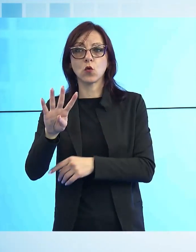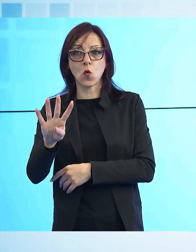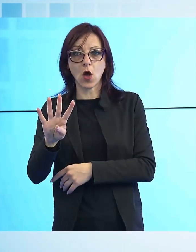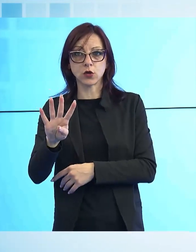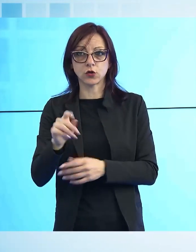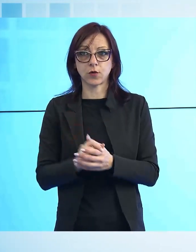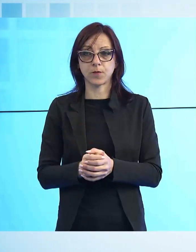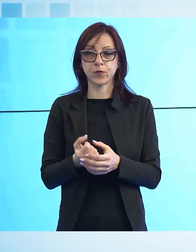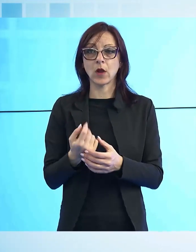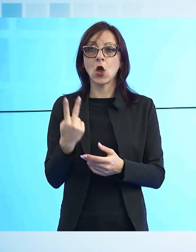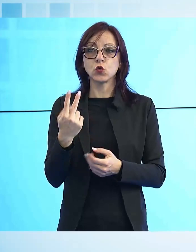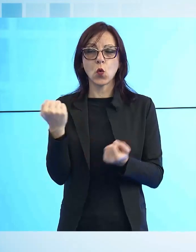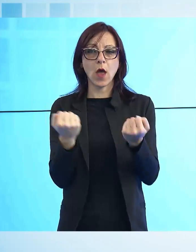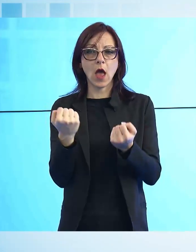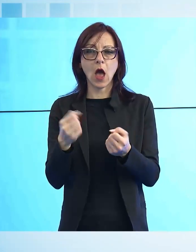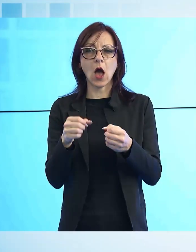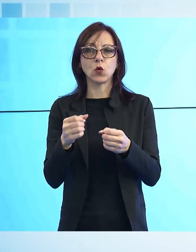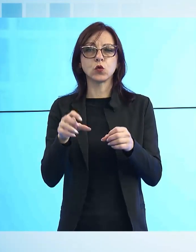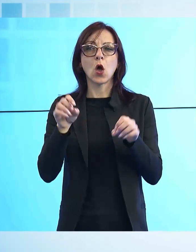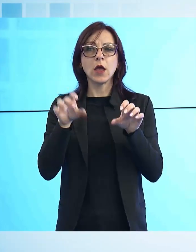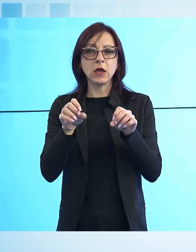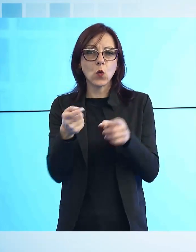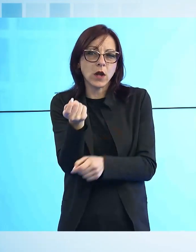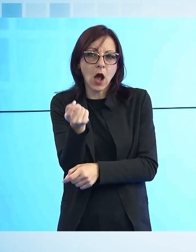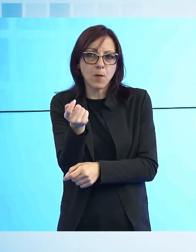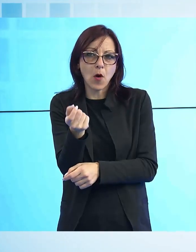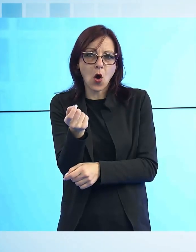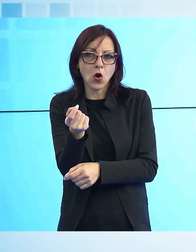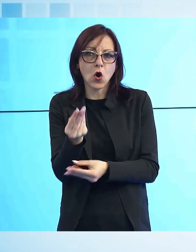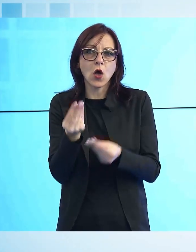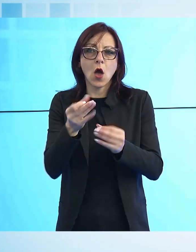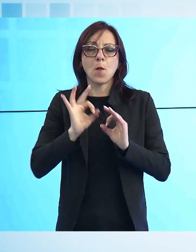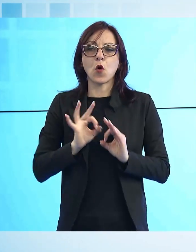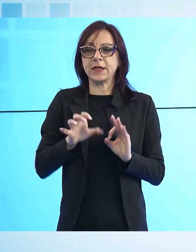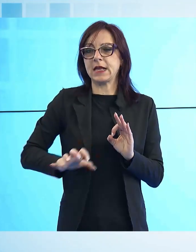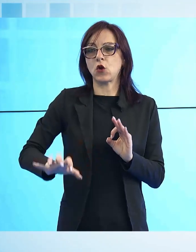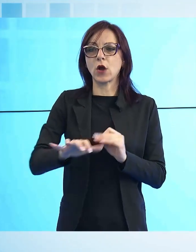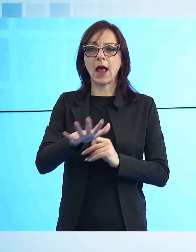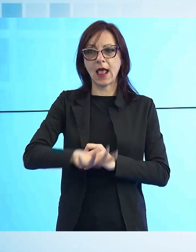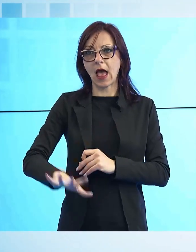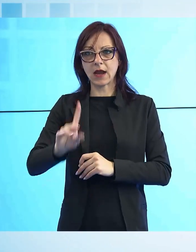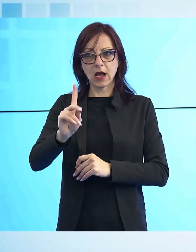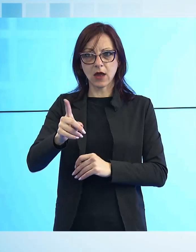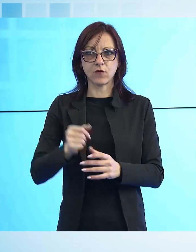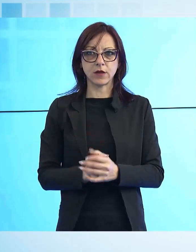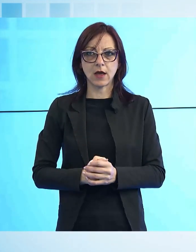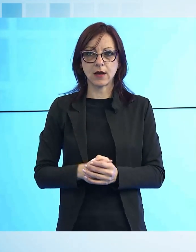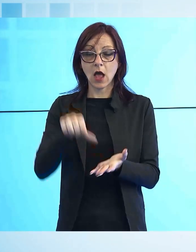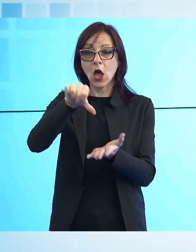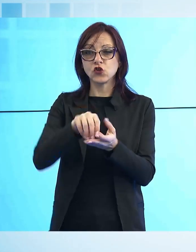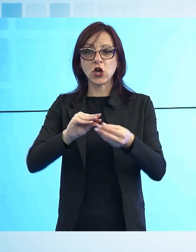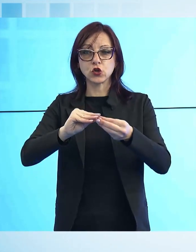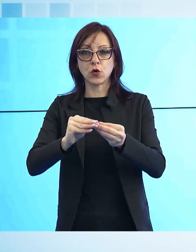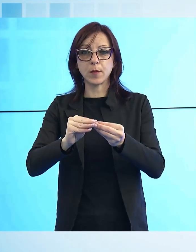tasso di inquinamento per la Polizia Locale della Garfagnana. Alla presenza di tutti i sindaci si è tenuta al Centro Operativo Intercomunale